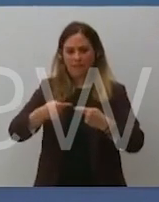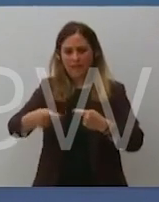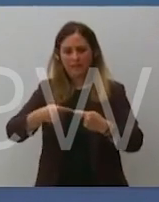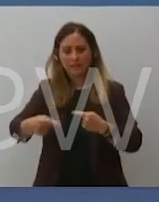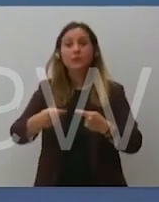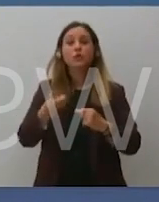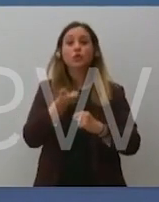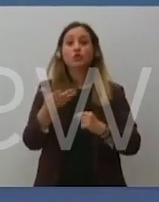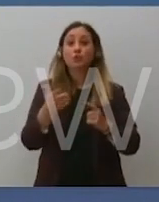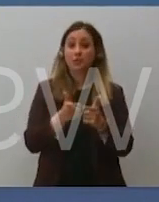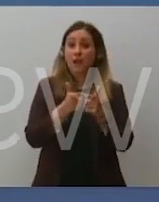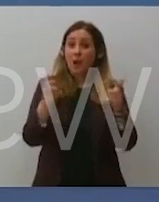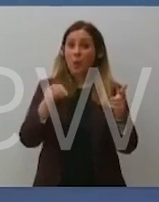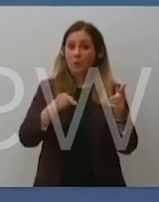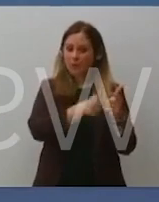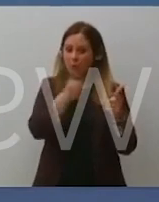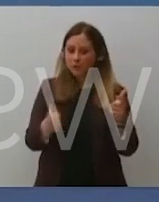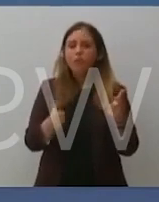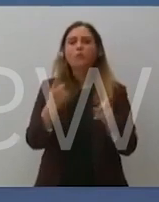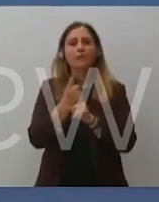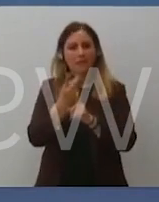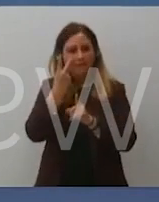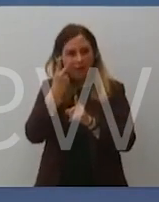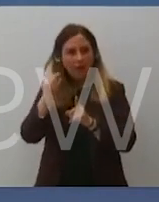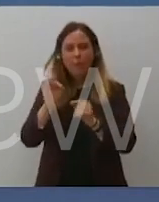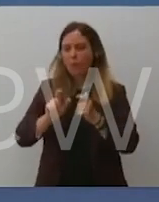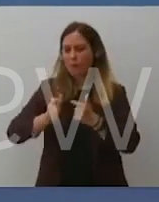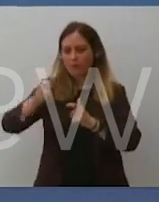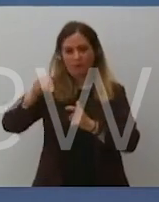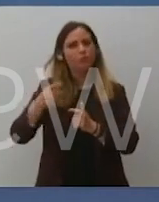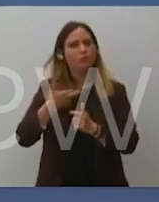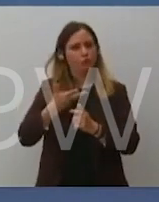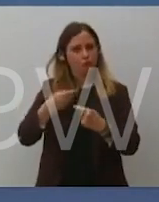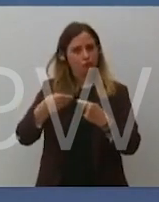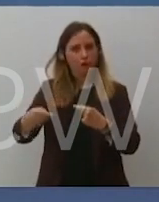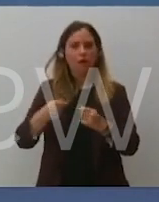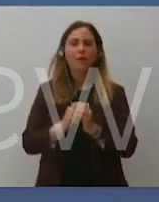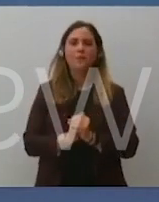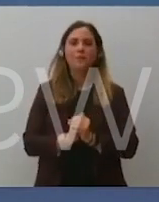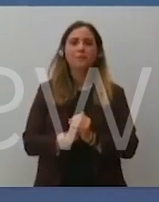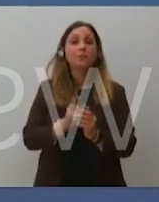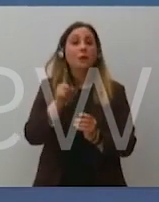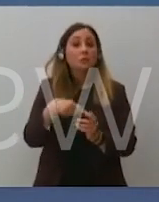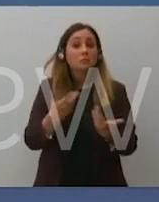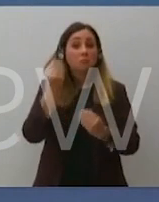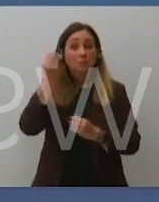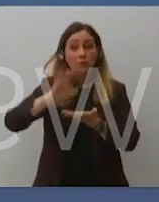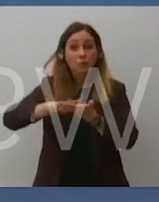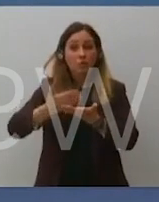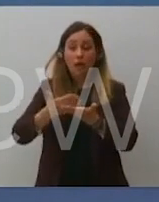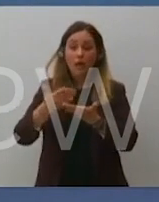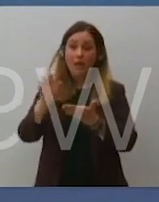quest'anno probabilmente saranno riviste al rialzo e altrettanto si pensa faranno gli altri Paesi